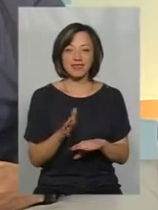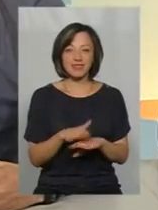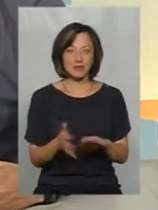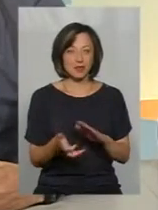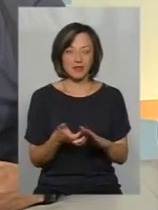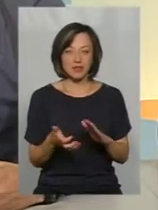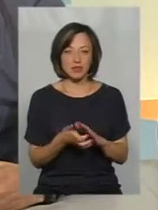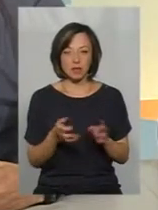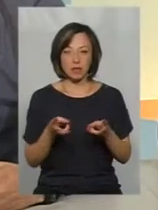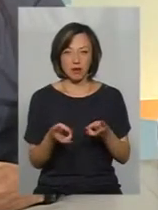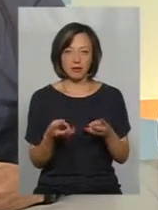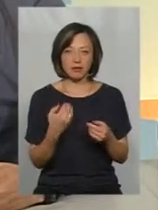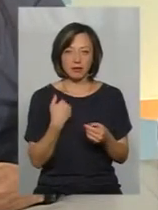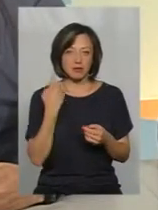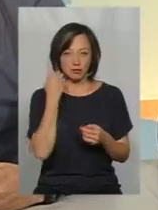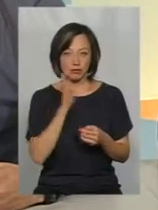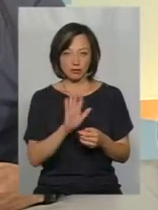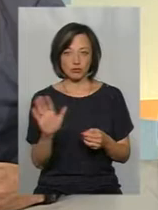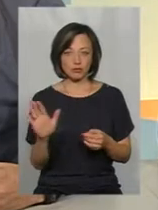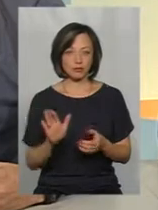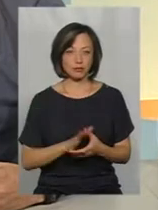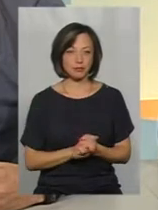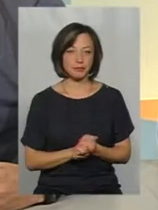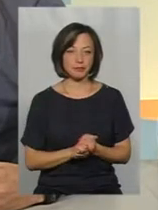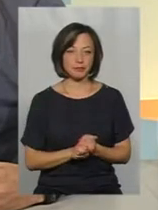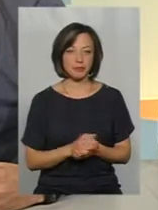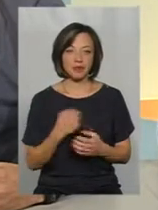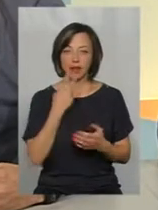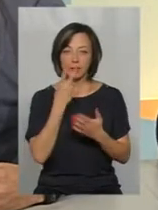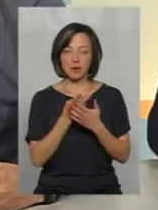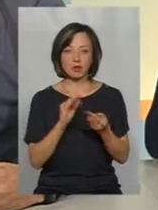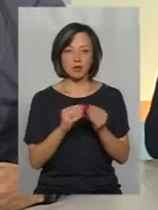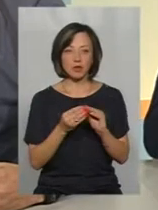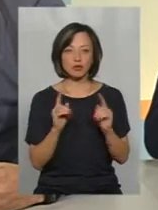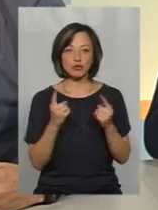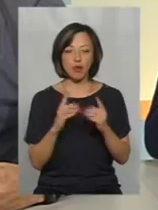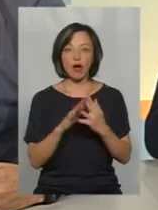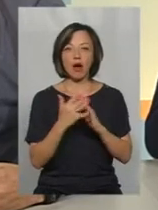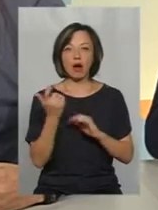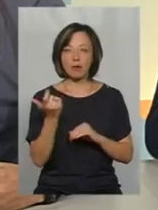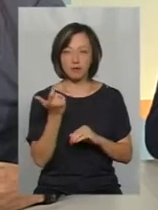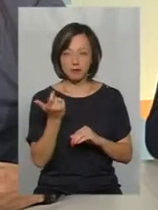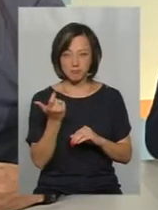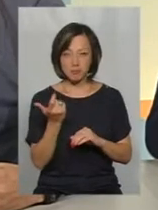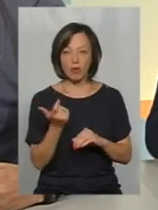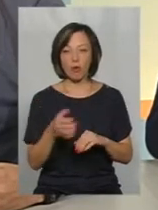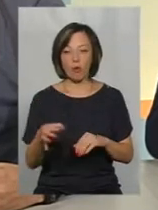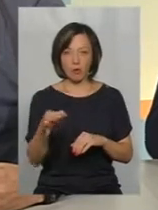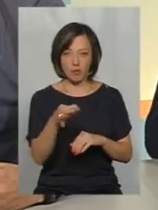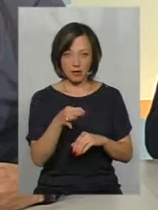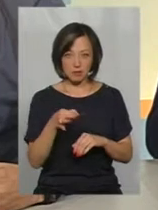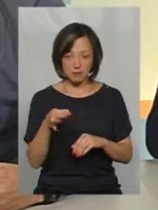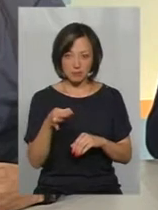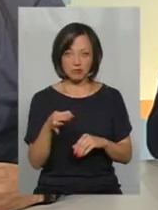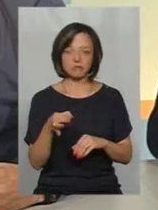палива, ну, я не бачу в тому проблеми. Чому? Агробізнес, область аграрна. От,